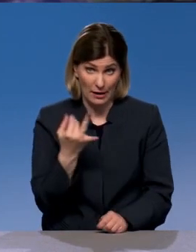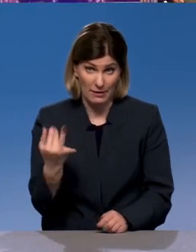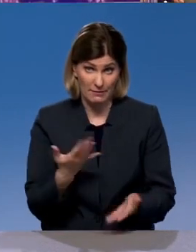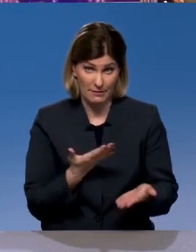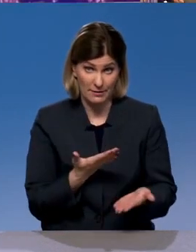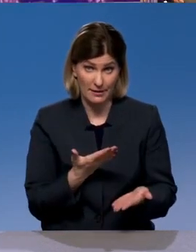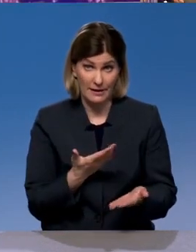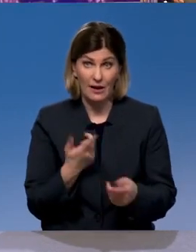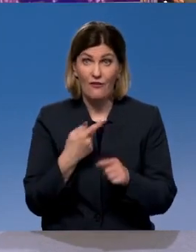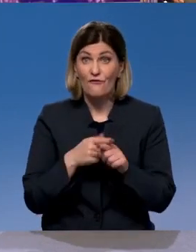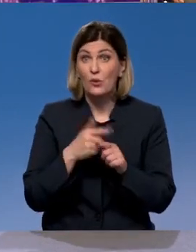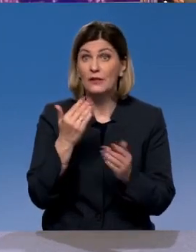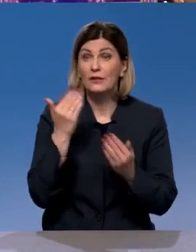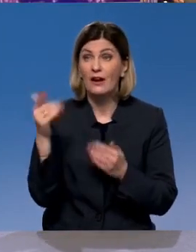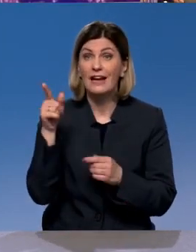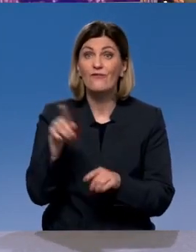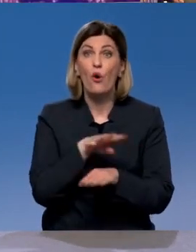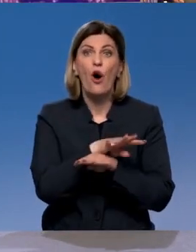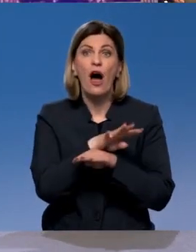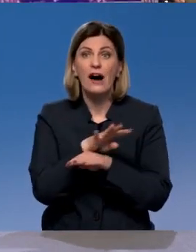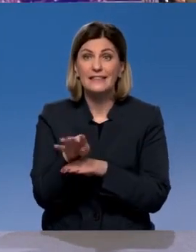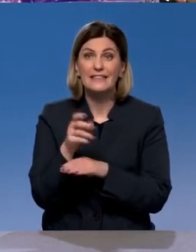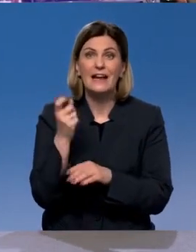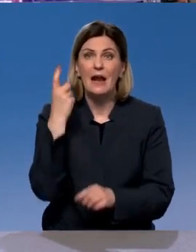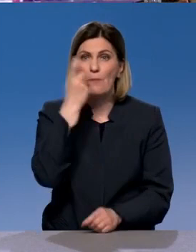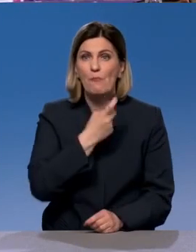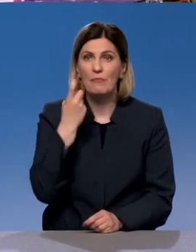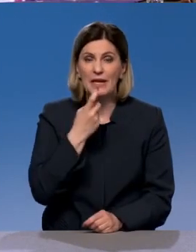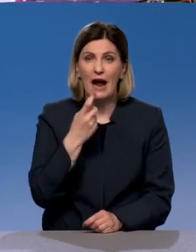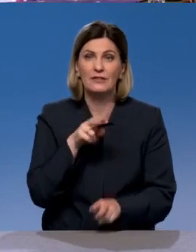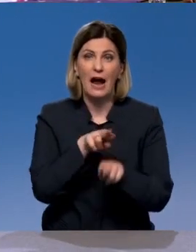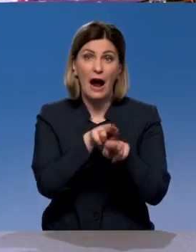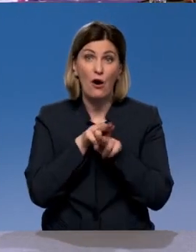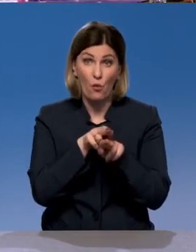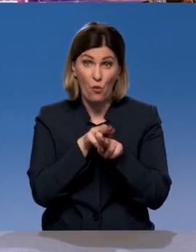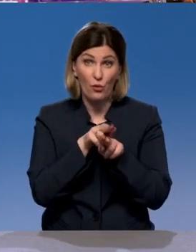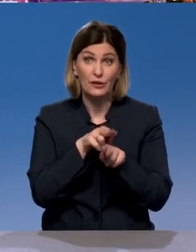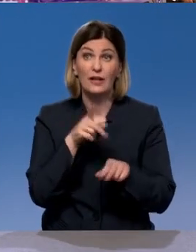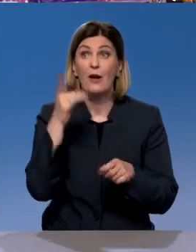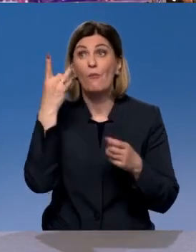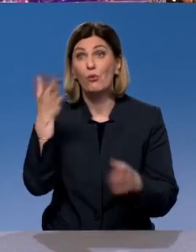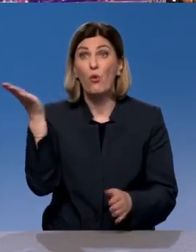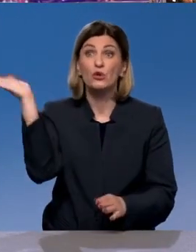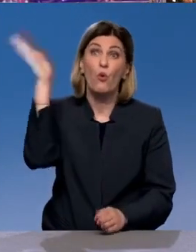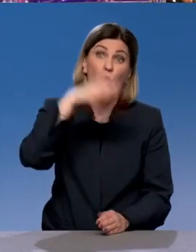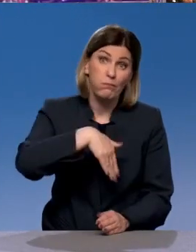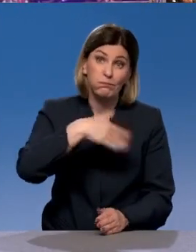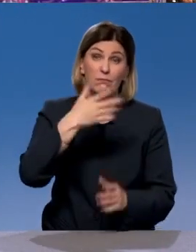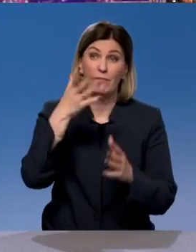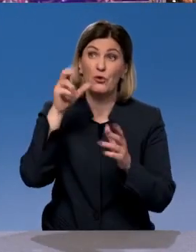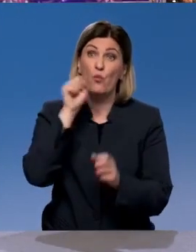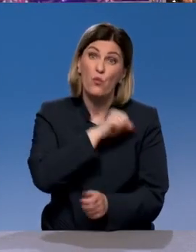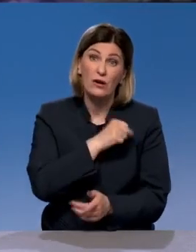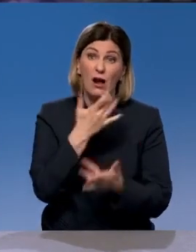вот, пожалуйста, его там, я не знаю, расстреляли пьяные охотники. Кто-то по глупости просто его сорвал, еще что-то. В Европе, если я